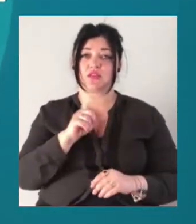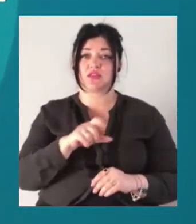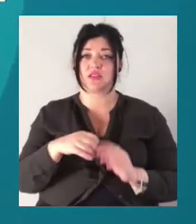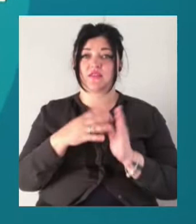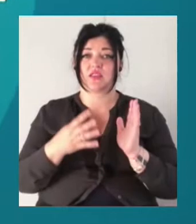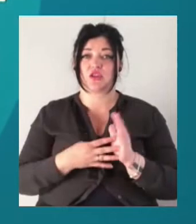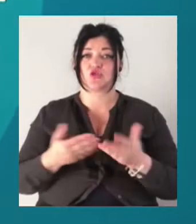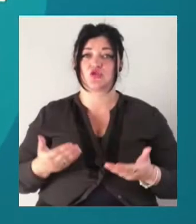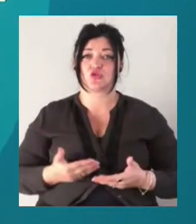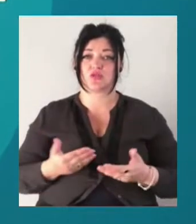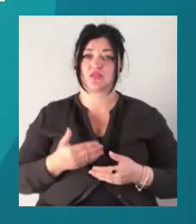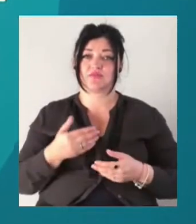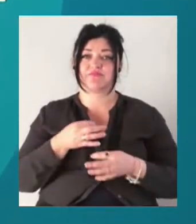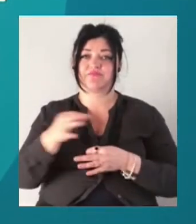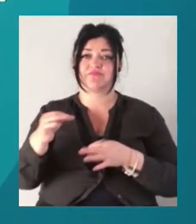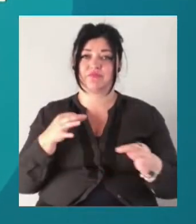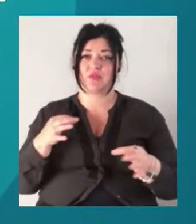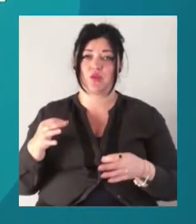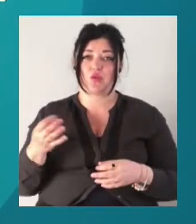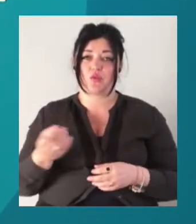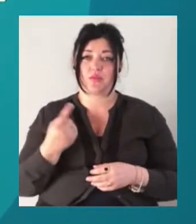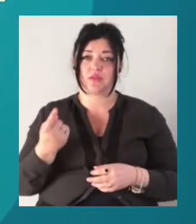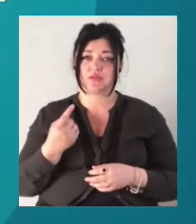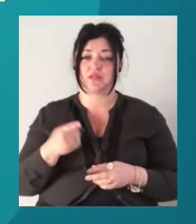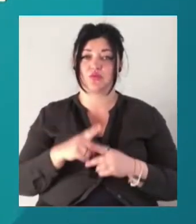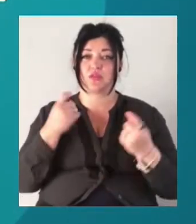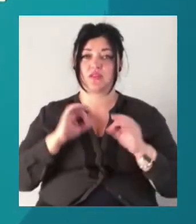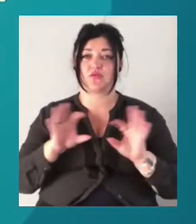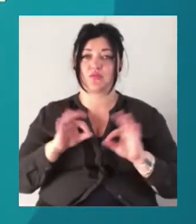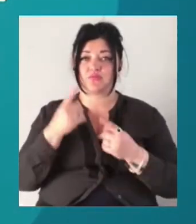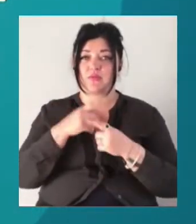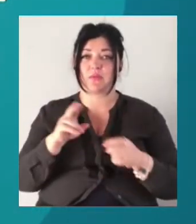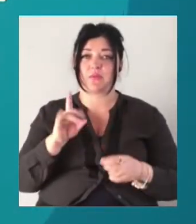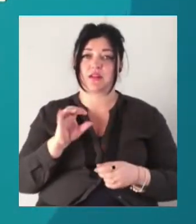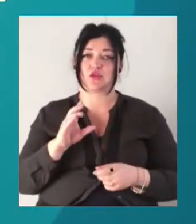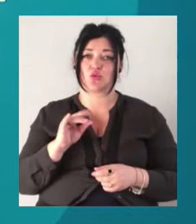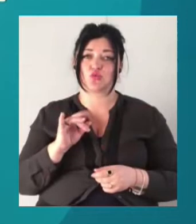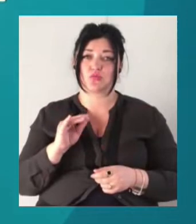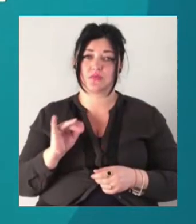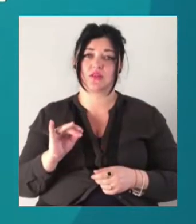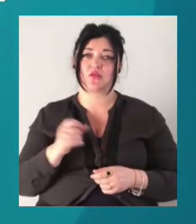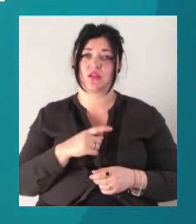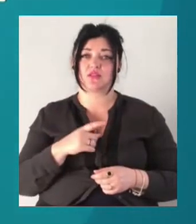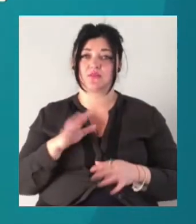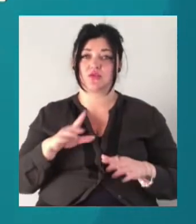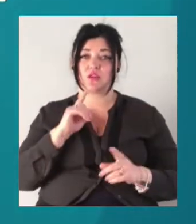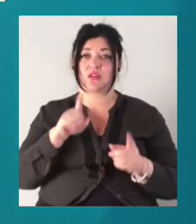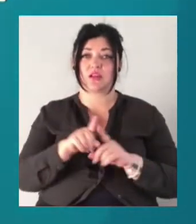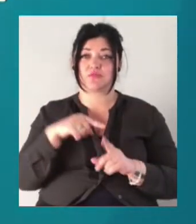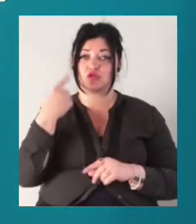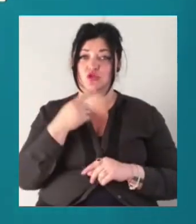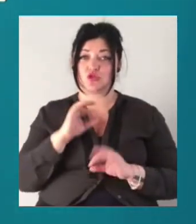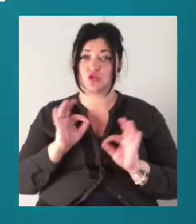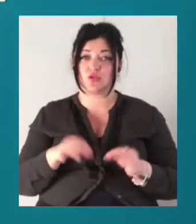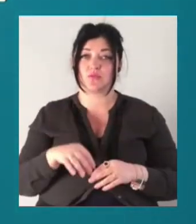жителів районів області. Таку інформацію повідомили в прислужбі Одеської міської ради. Таким чином, станом на 13 травня, за